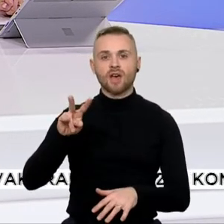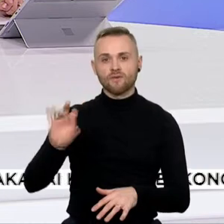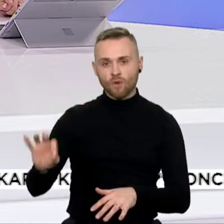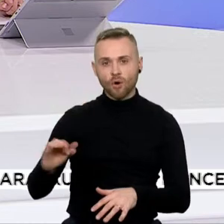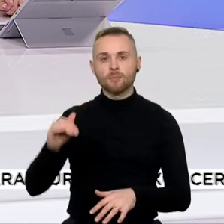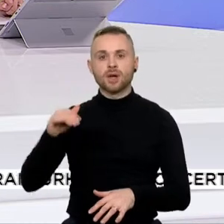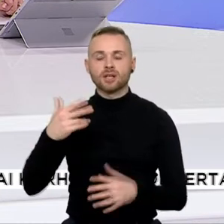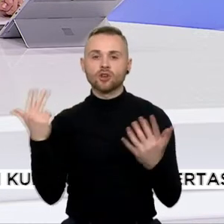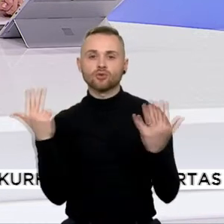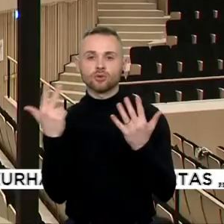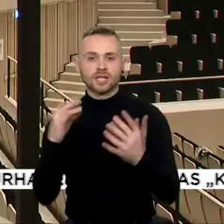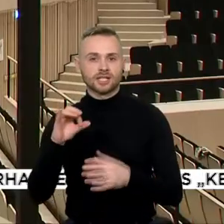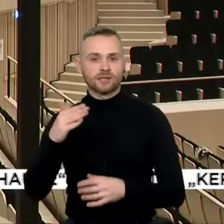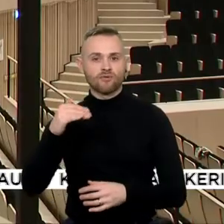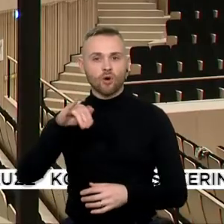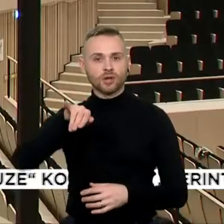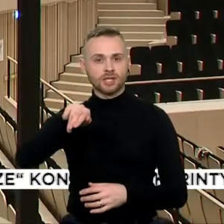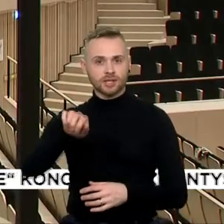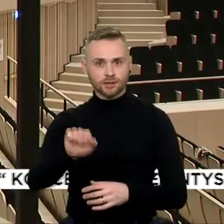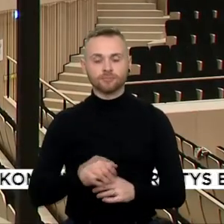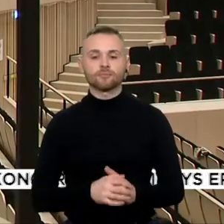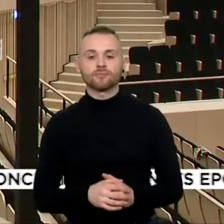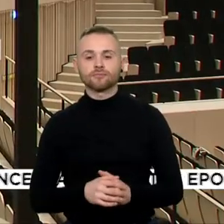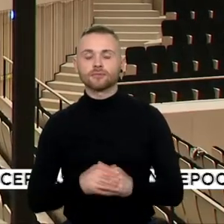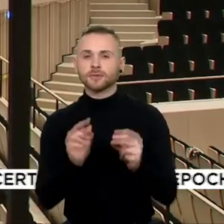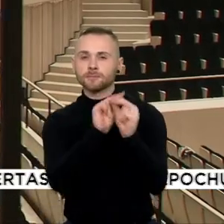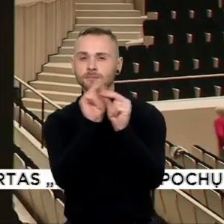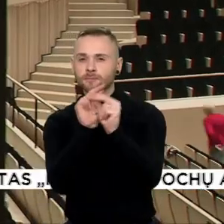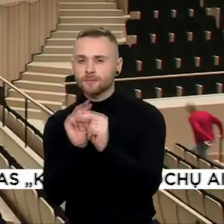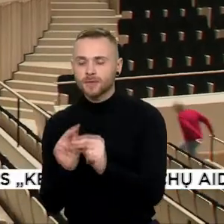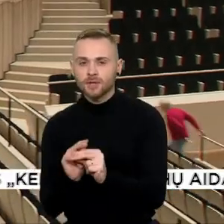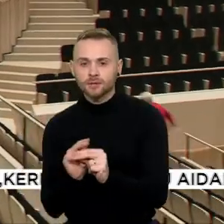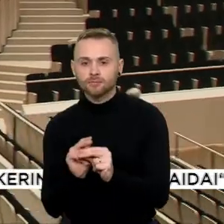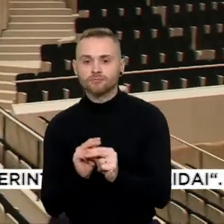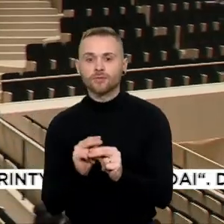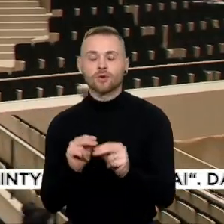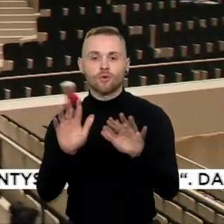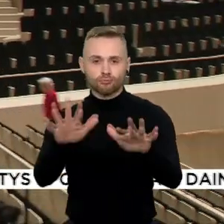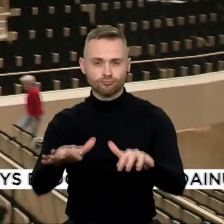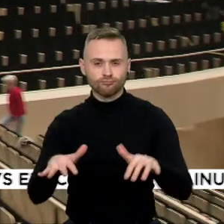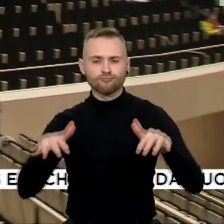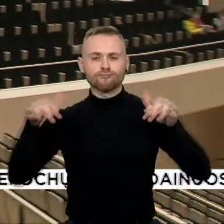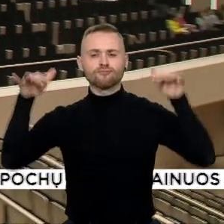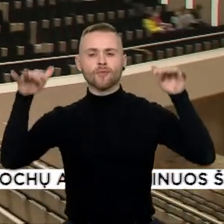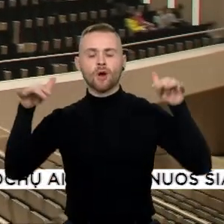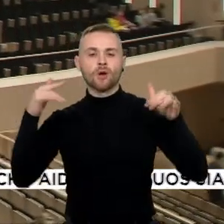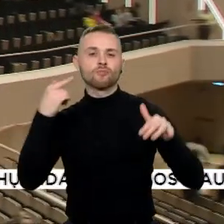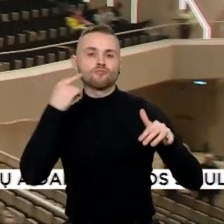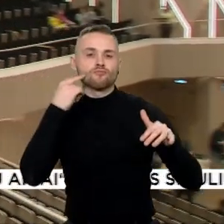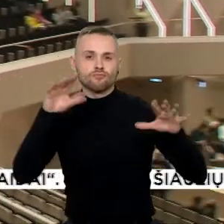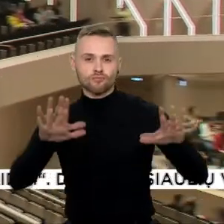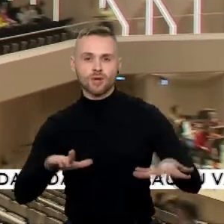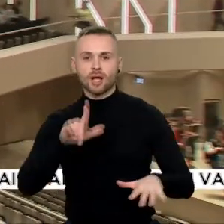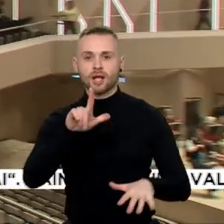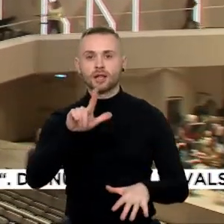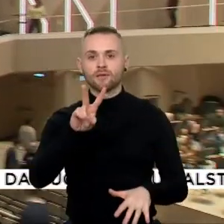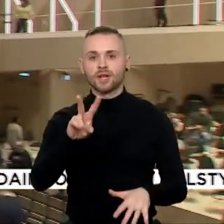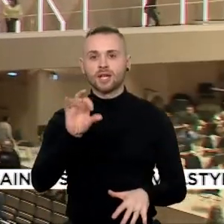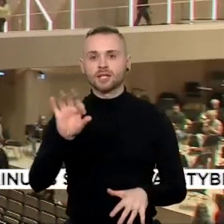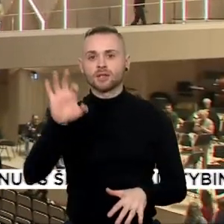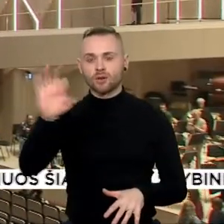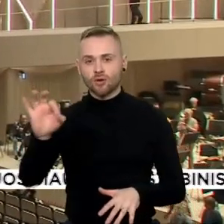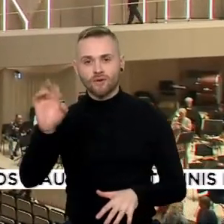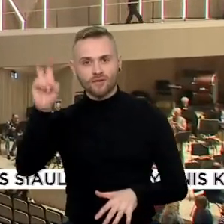simfonijoje. Rekonstruota Vilniaus kongresų rūmų salė nuo šiol vadinsis LVSO Lietuvos